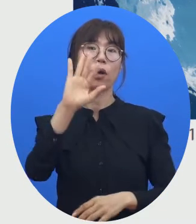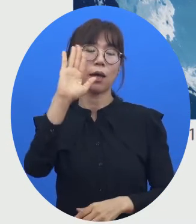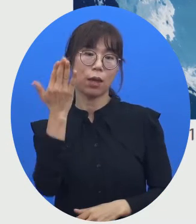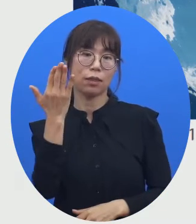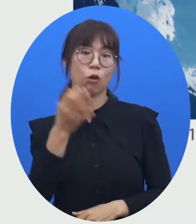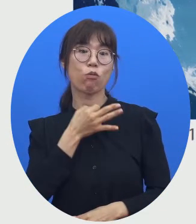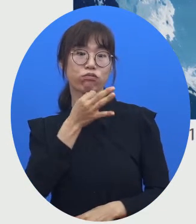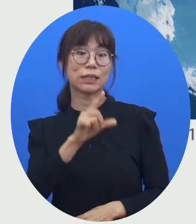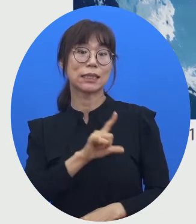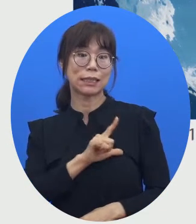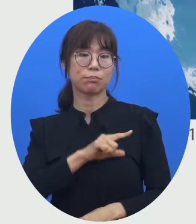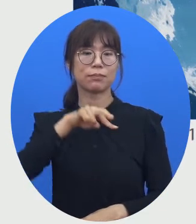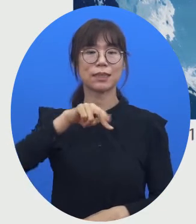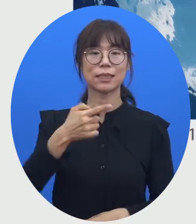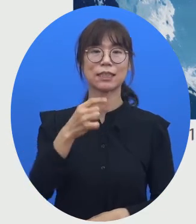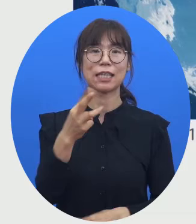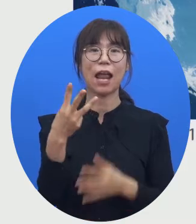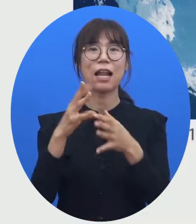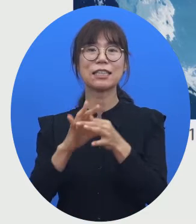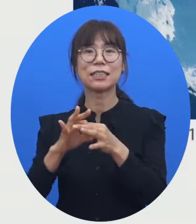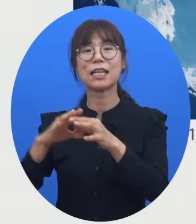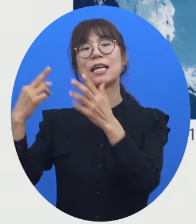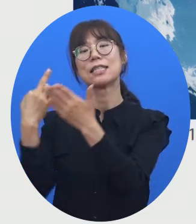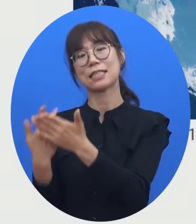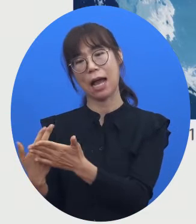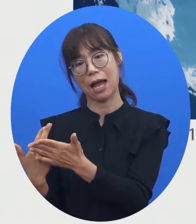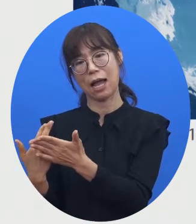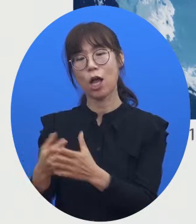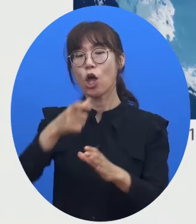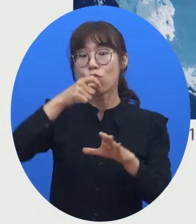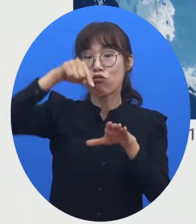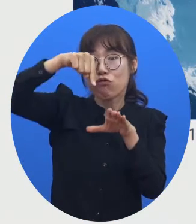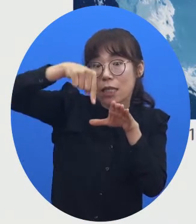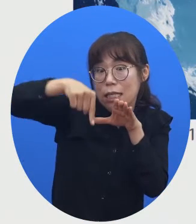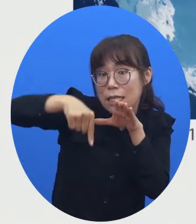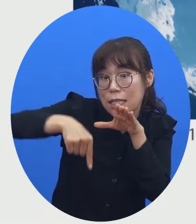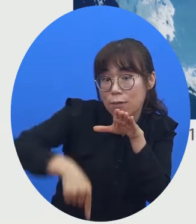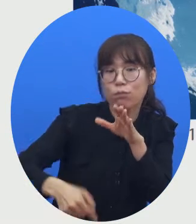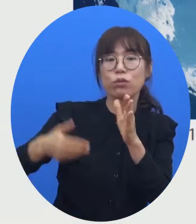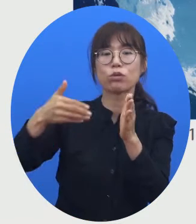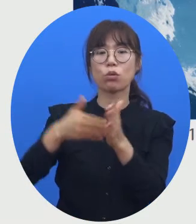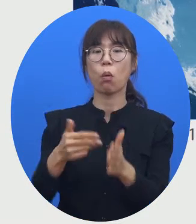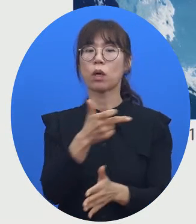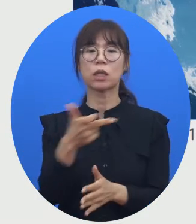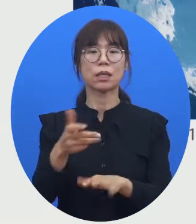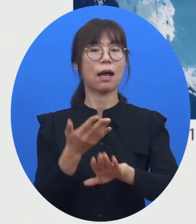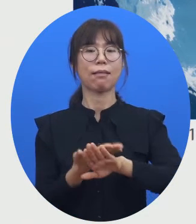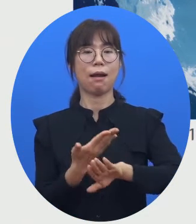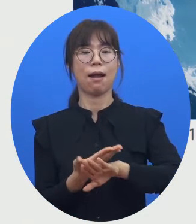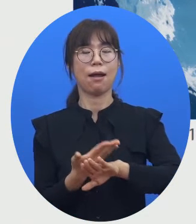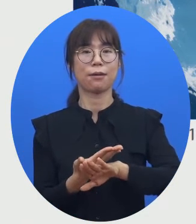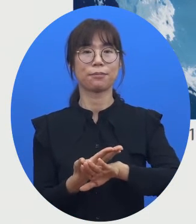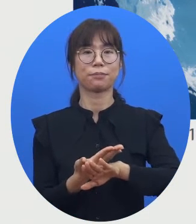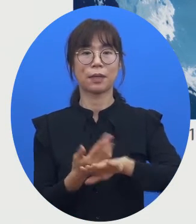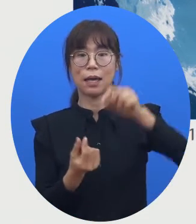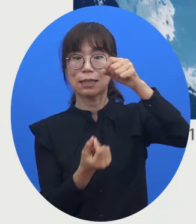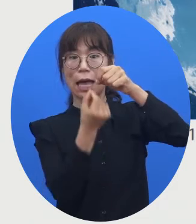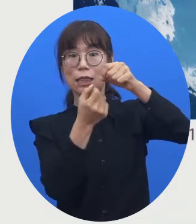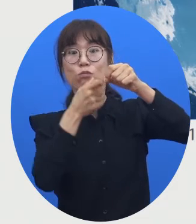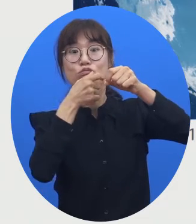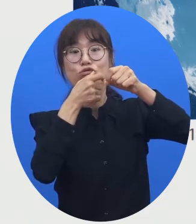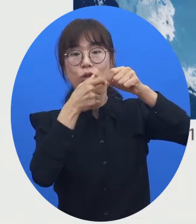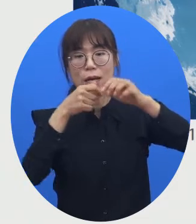이 스넬의 창은 수심이 깊어질수록 그 크기가 달라지거든요. 그런데 여러분들이